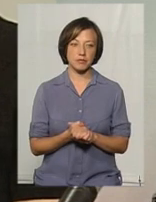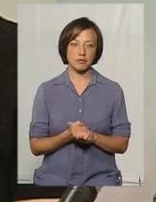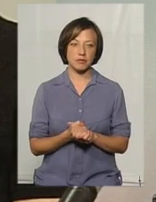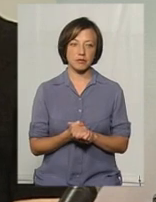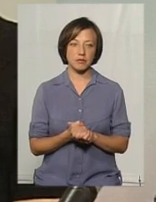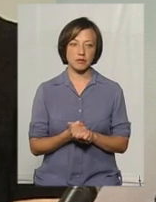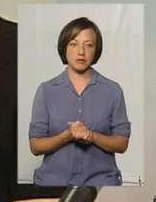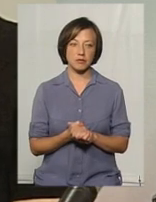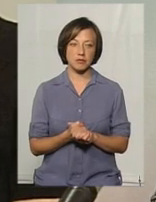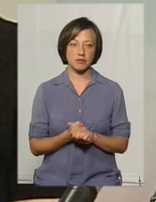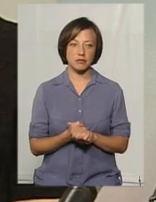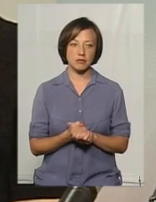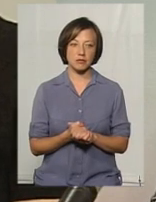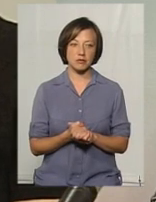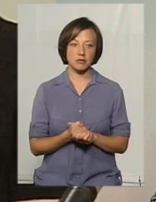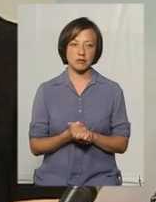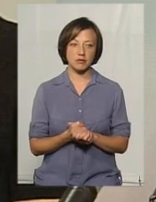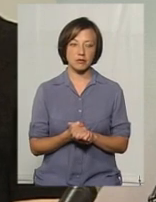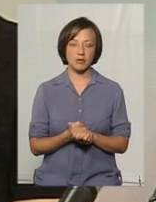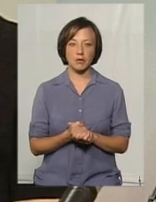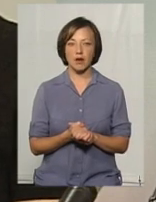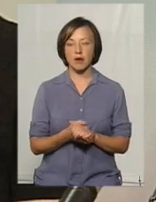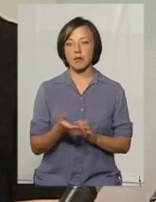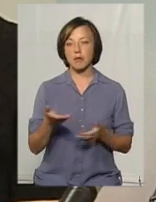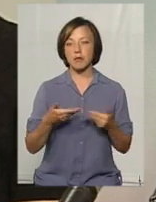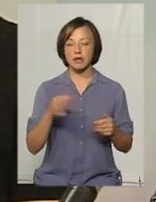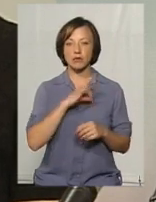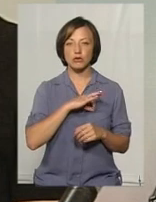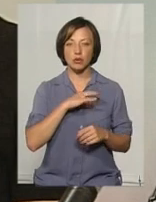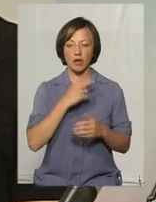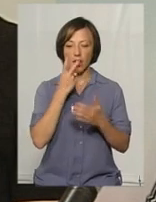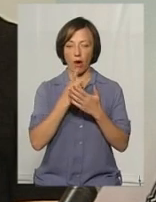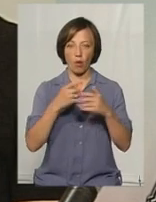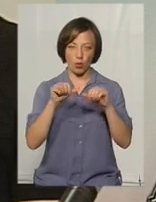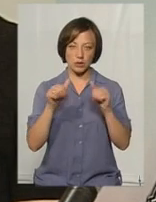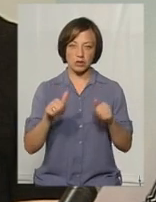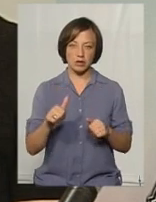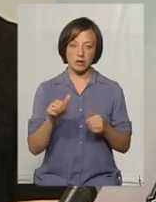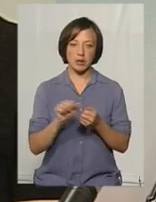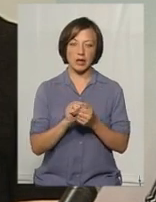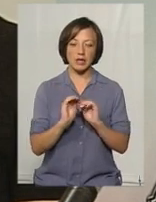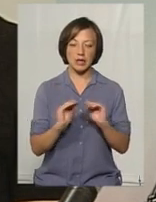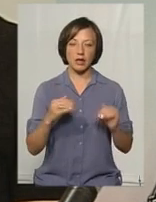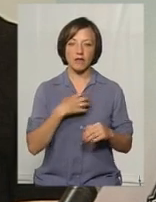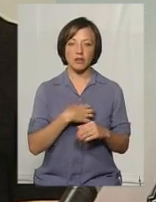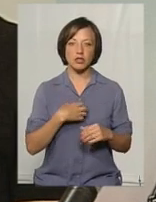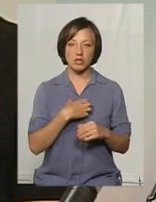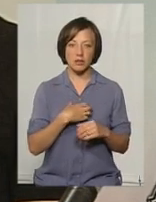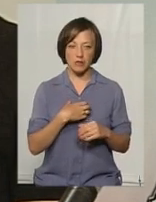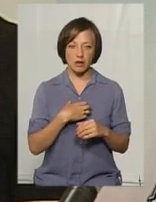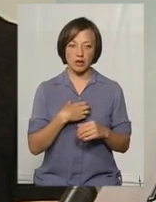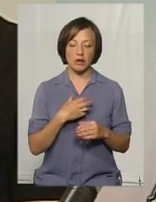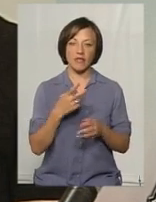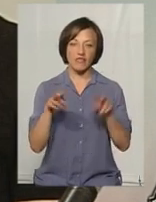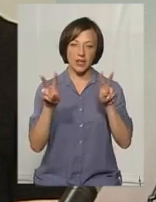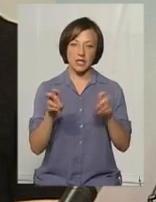Ми застосовуємо також наочний матеріал, тому що ми розуміємо і пам'ятаємо про те, що для дітей важлива і провідний